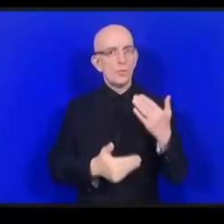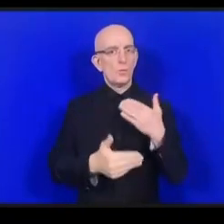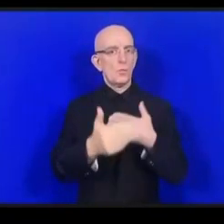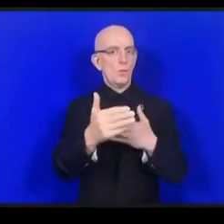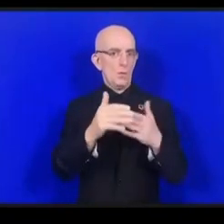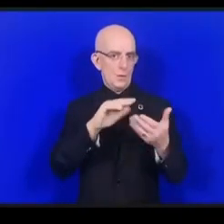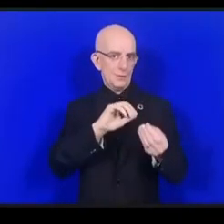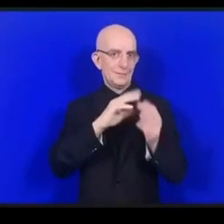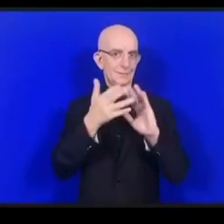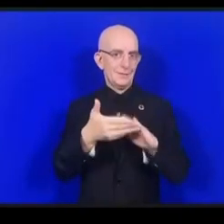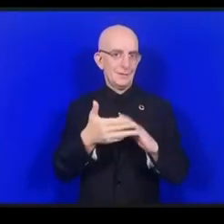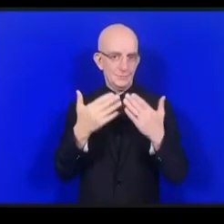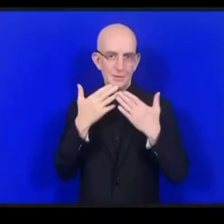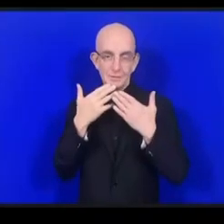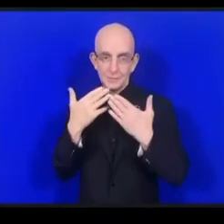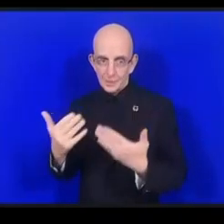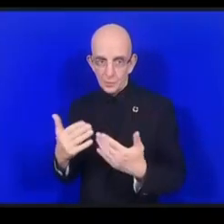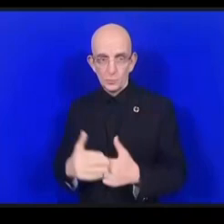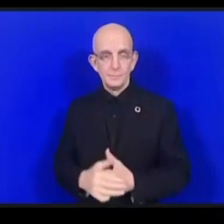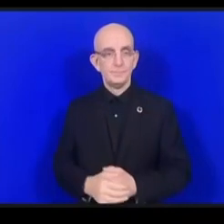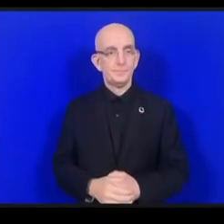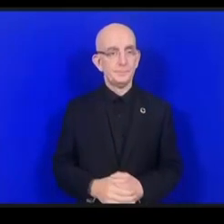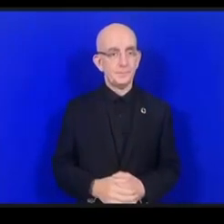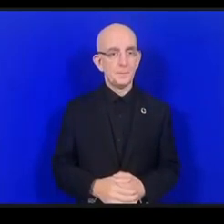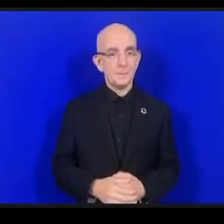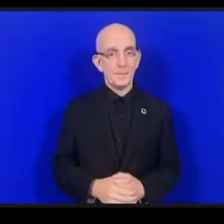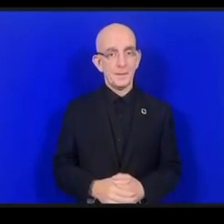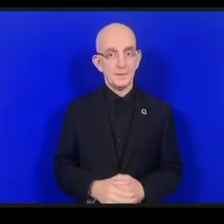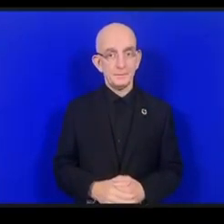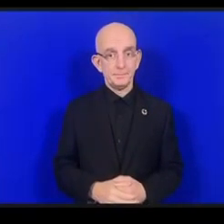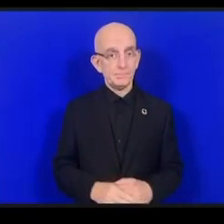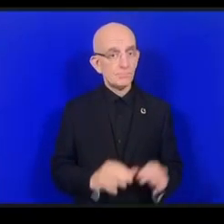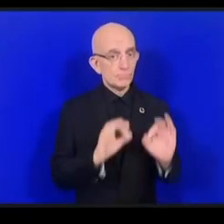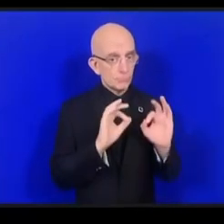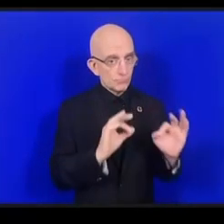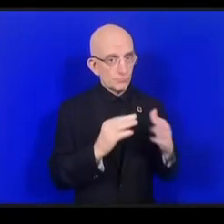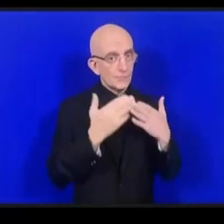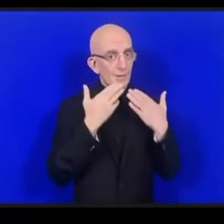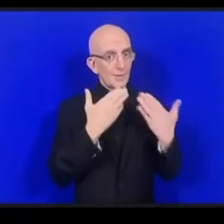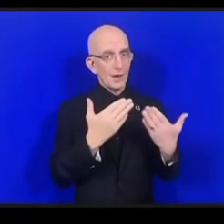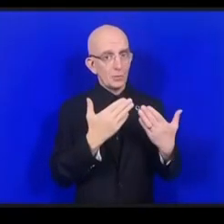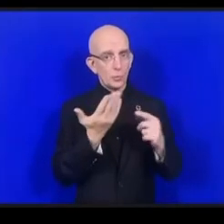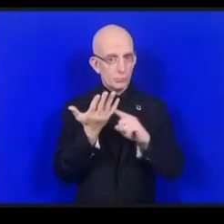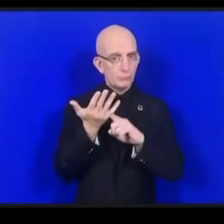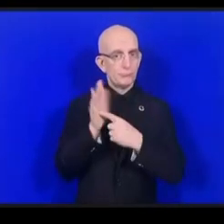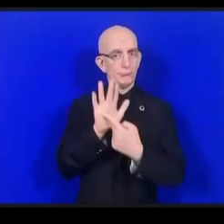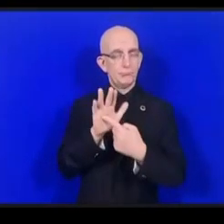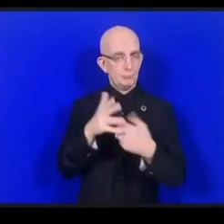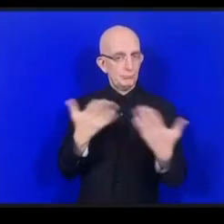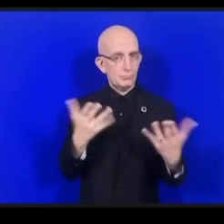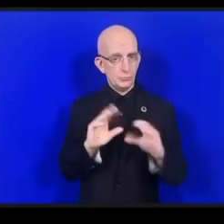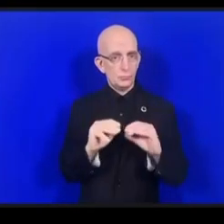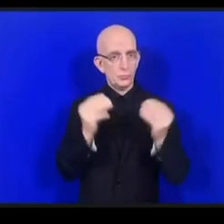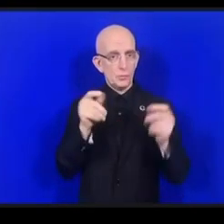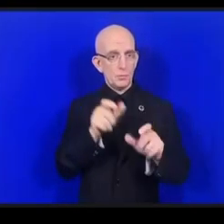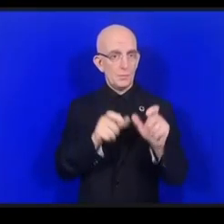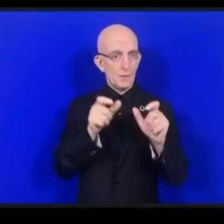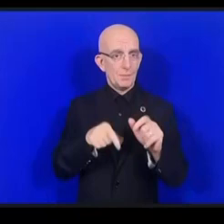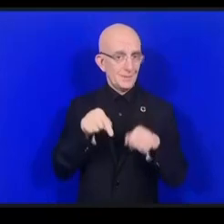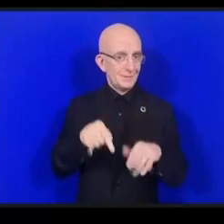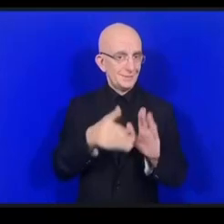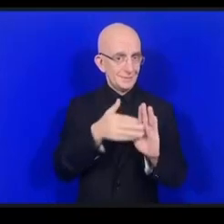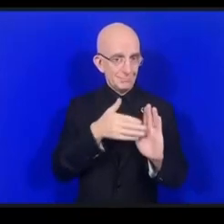شكراً جزيلاً وشكراً على مساهمتك في هذه الجلسة